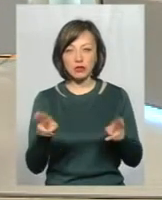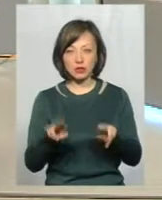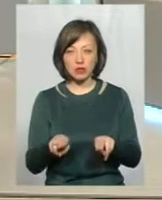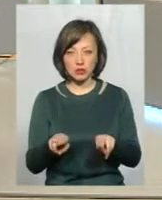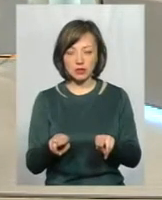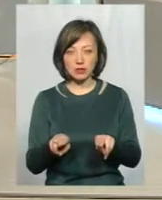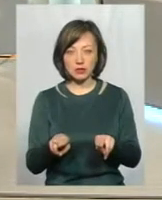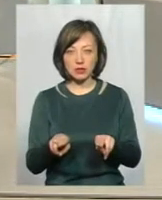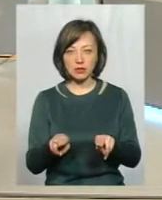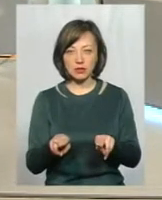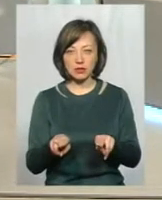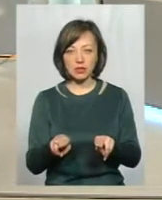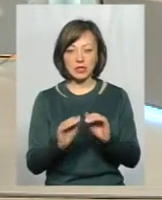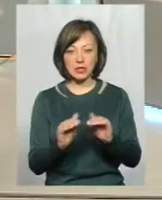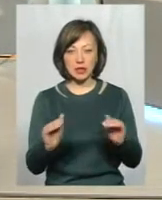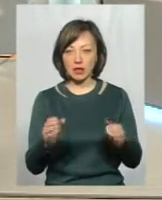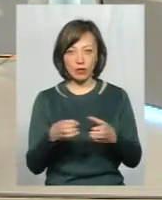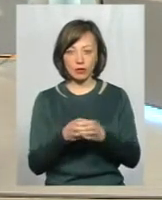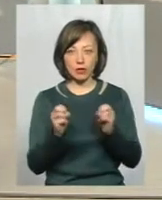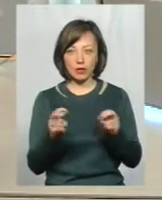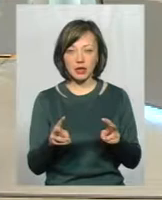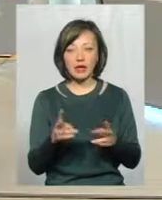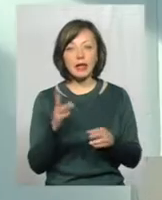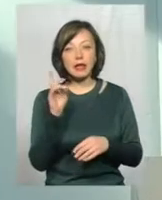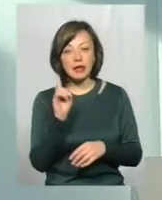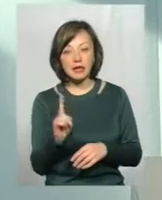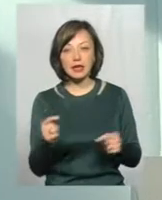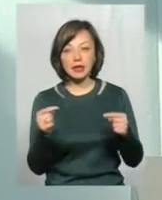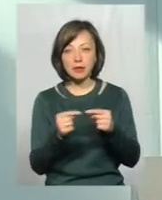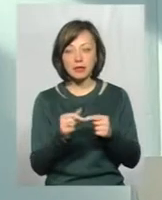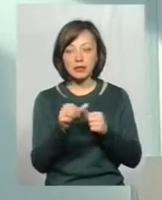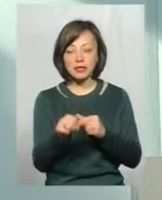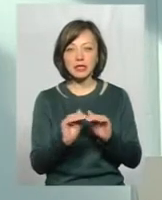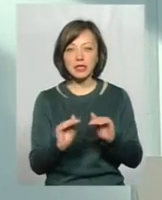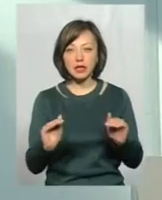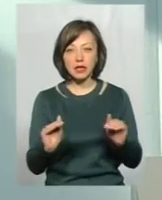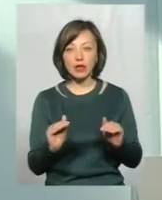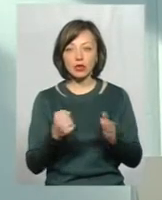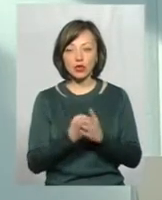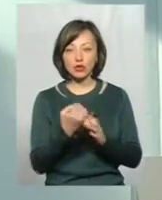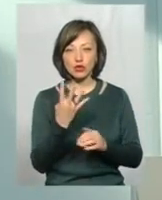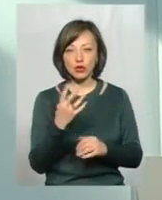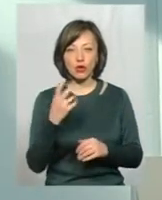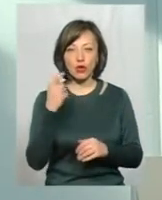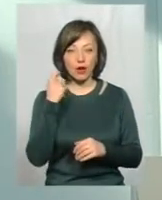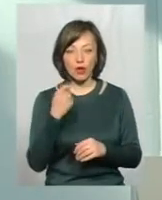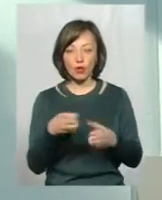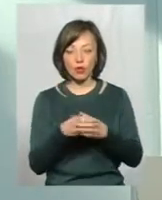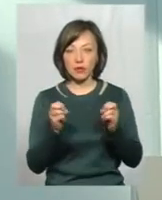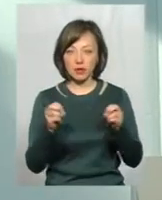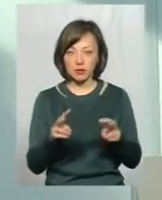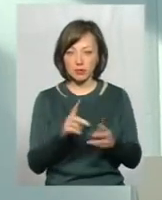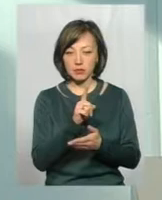частина дітей – це не група ризку? немає, що з тих дітей я говорила, що діти до 4 років – це група ризка